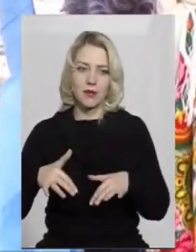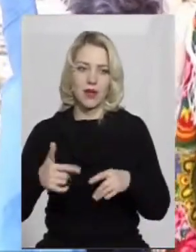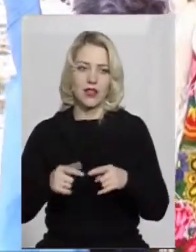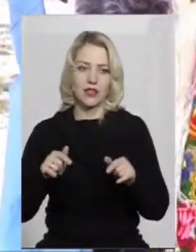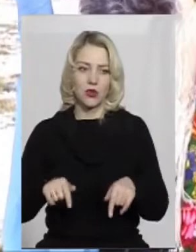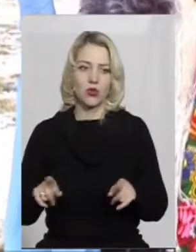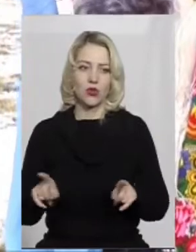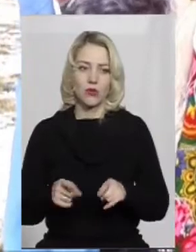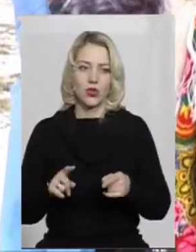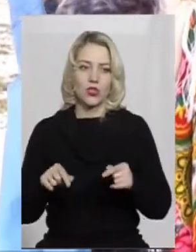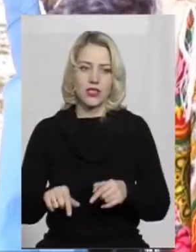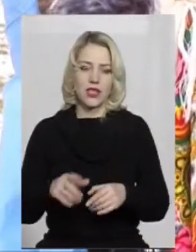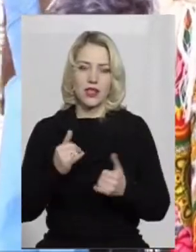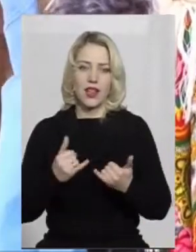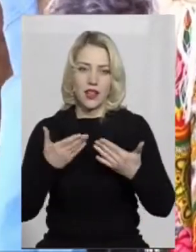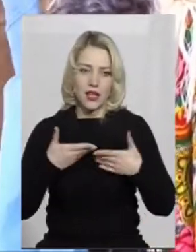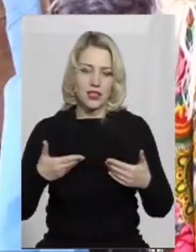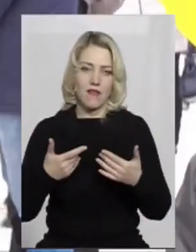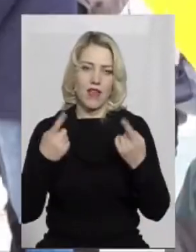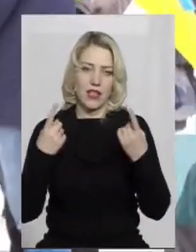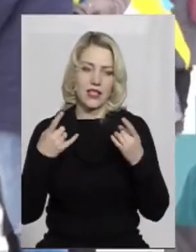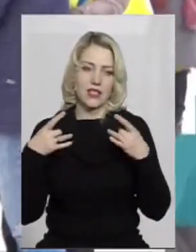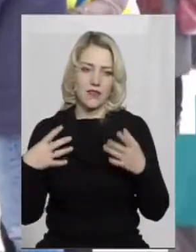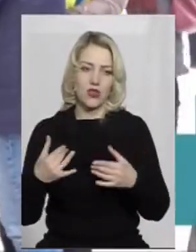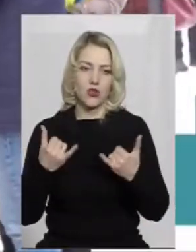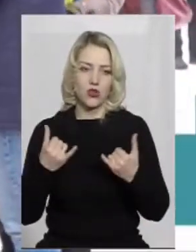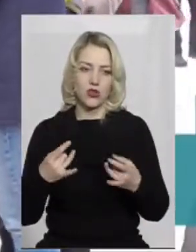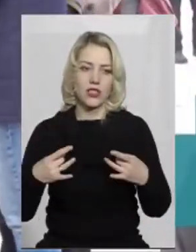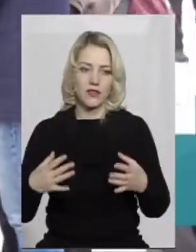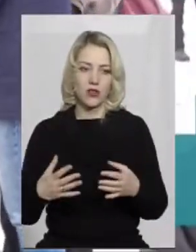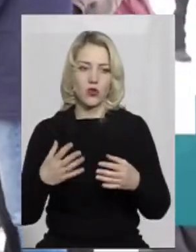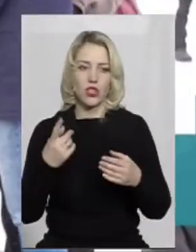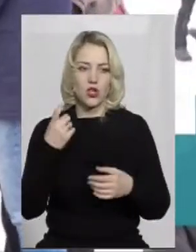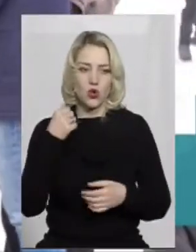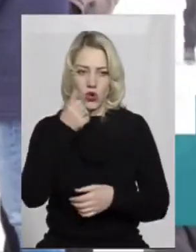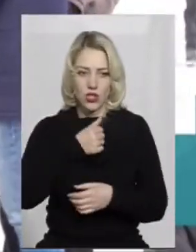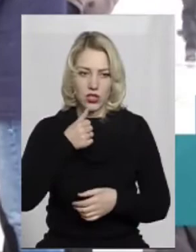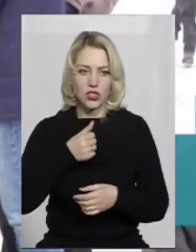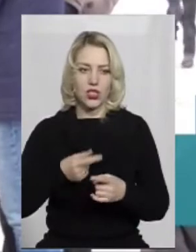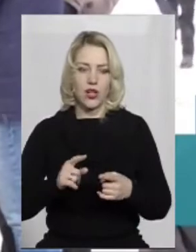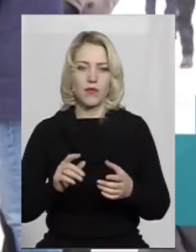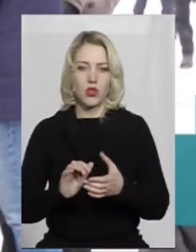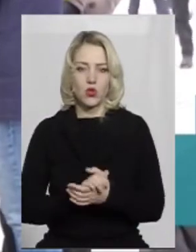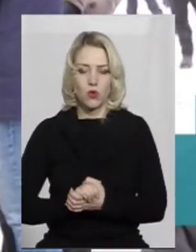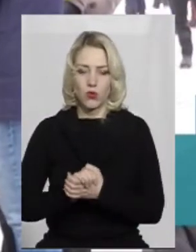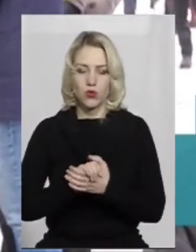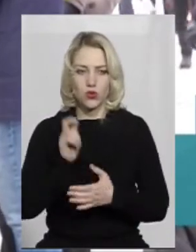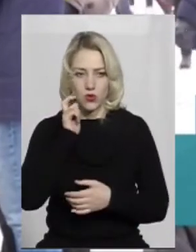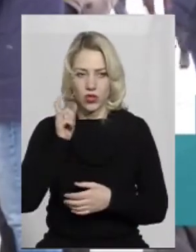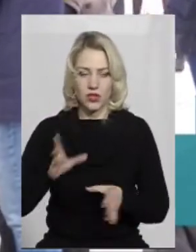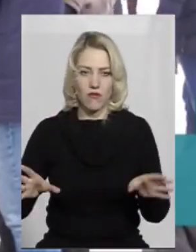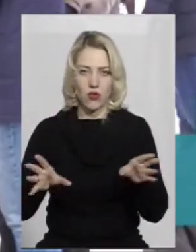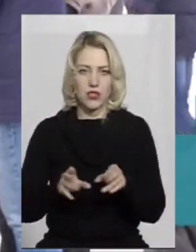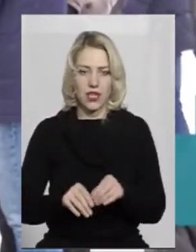тут, тому що це для нас дуже велике свято. Сьогодні святкується сторіччя з Соборності України, воз